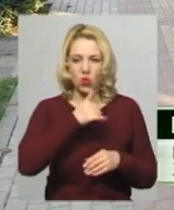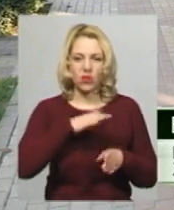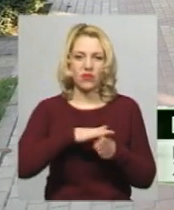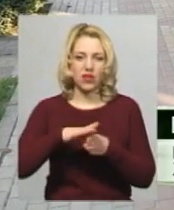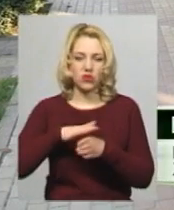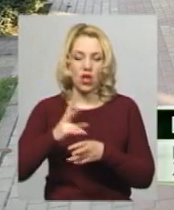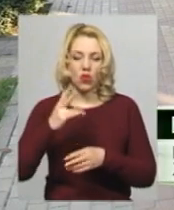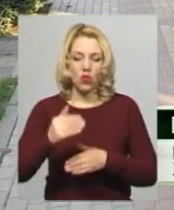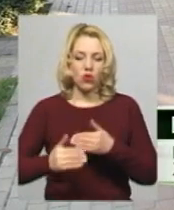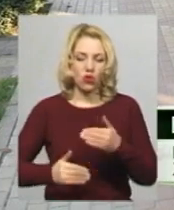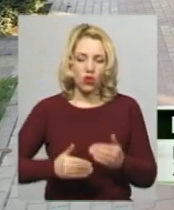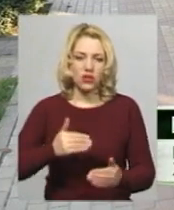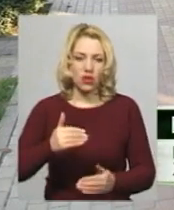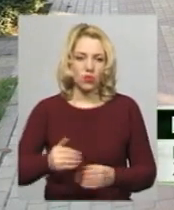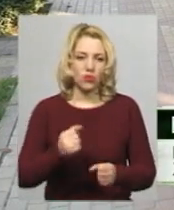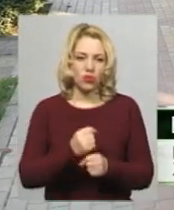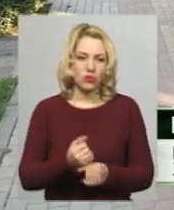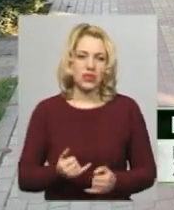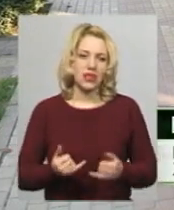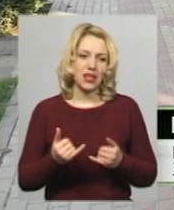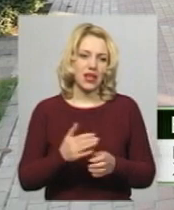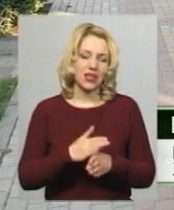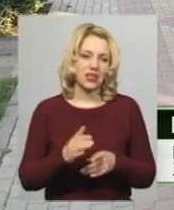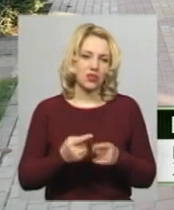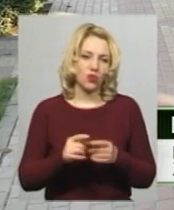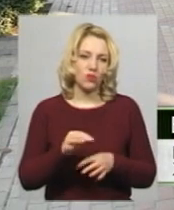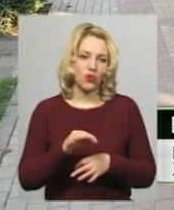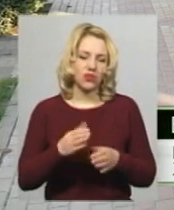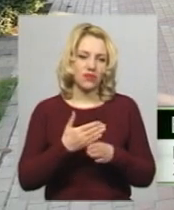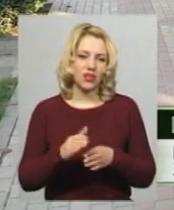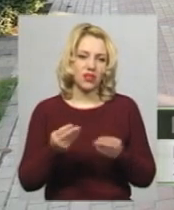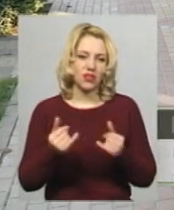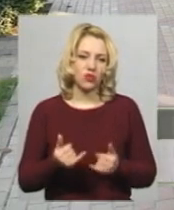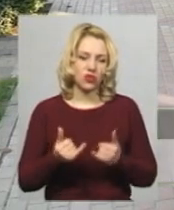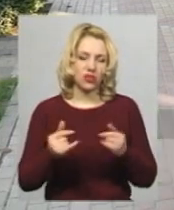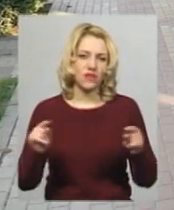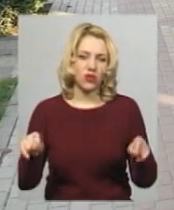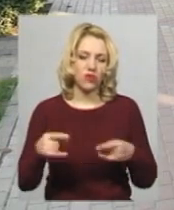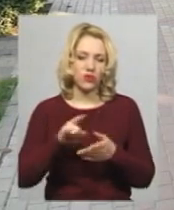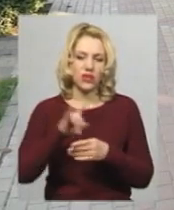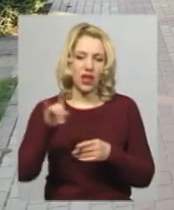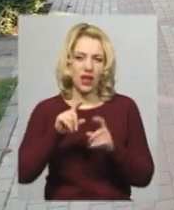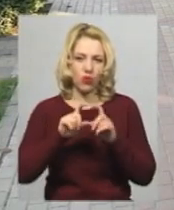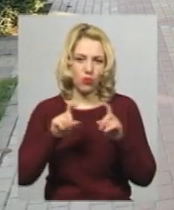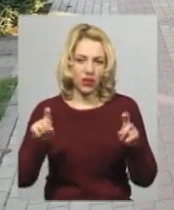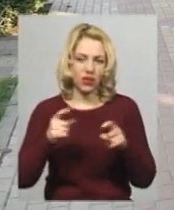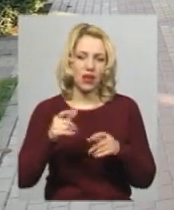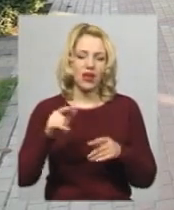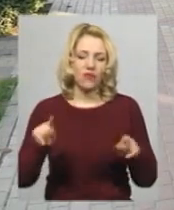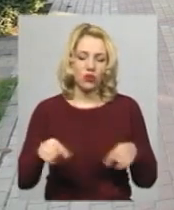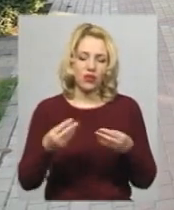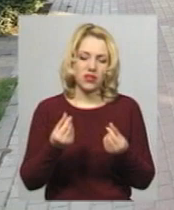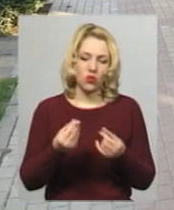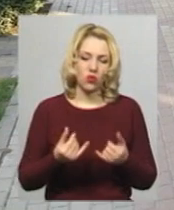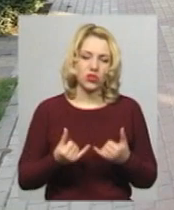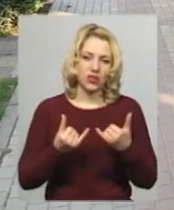крок за кроком робиться для реалізації цього проєкту. Тобто виділяються якісь кошти для відновлення аеропорта, виділяються кошти автодором для відновлення дороги.